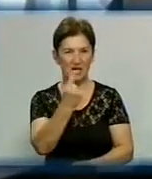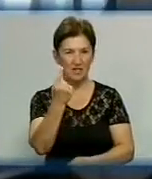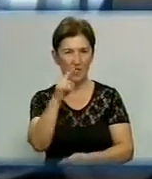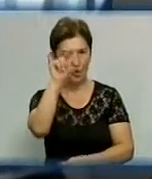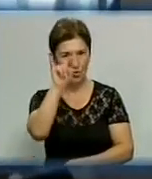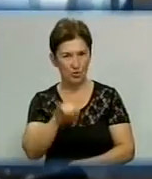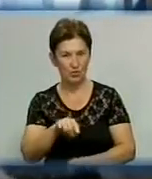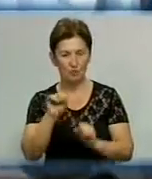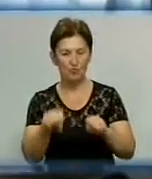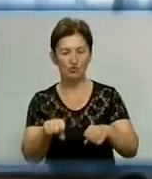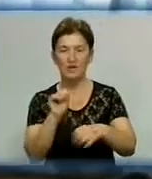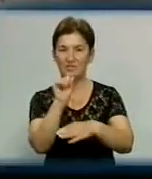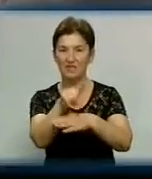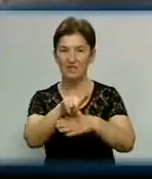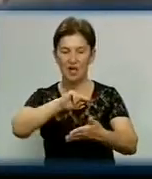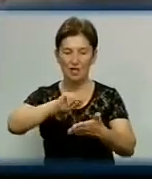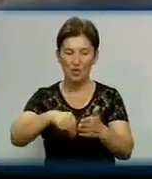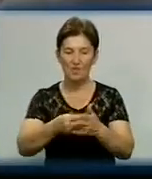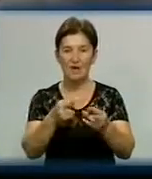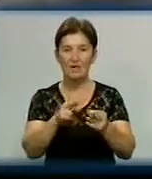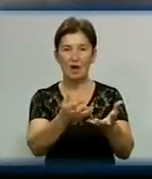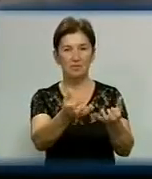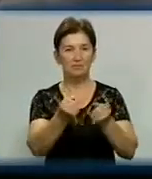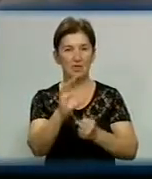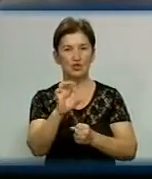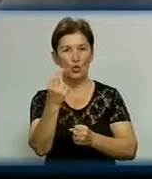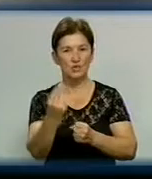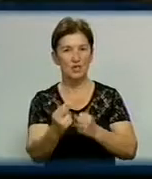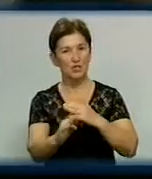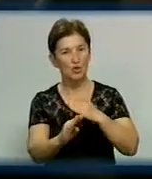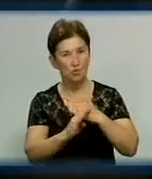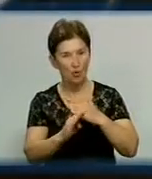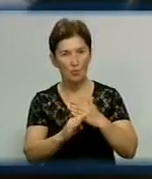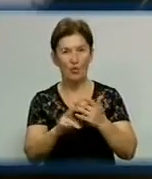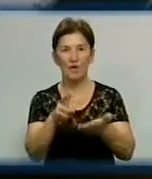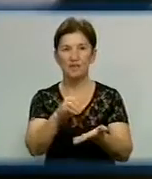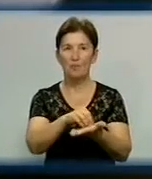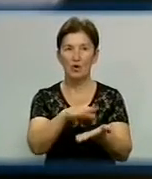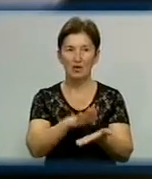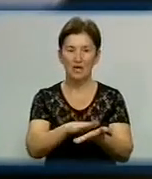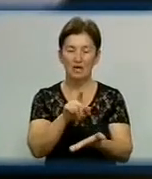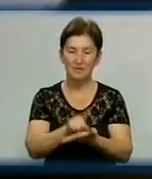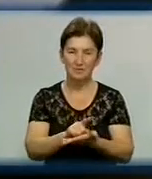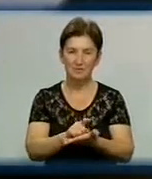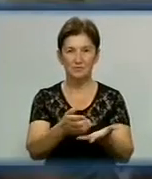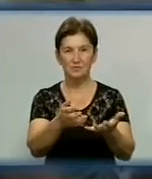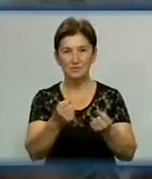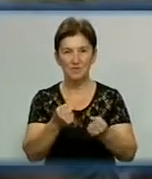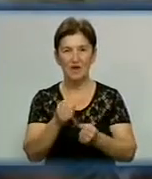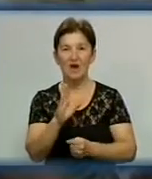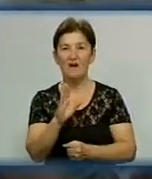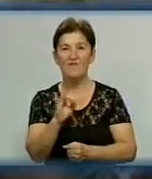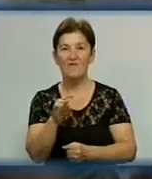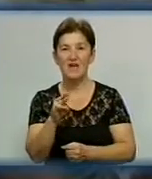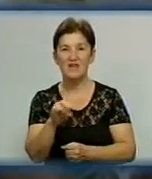можуть замовляти довідки для отримання соціальної допомоги, субсидій, ставати на облік платників податків, отримувати витяги з державних